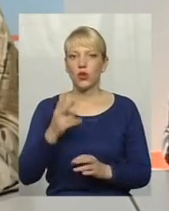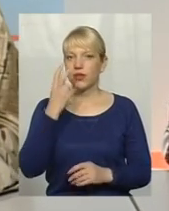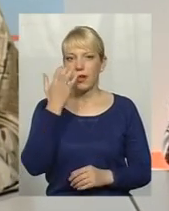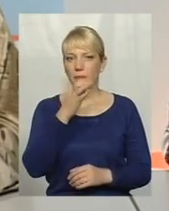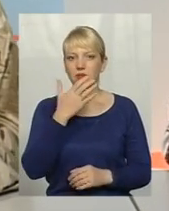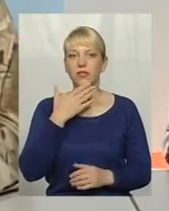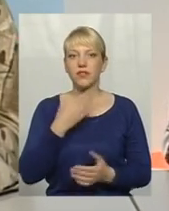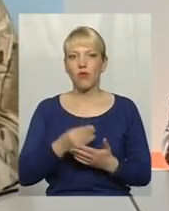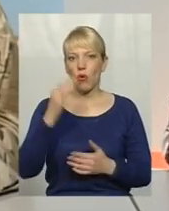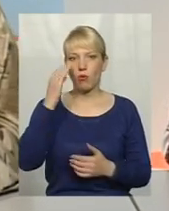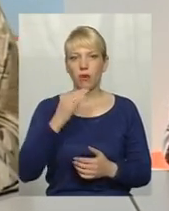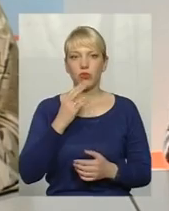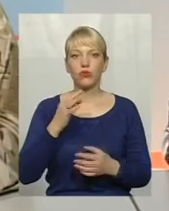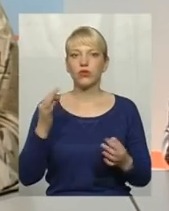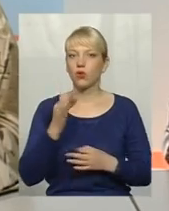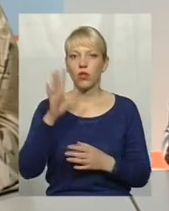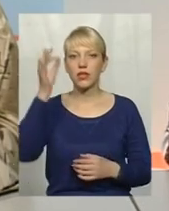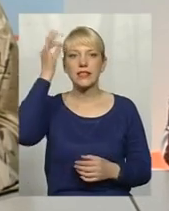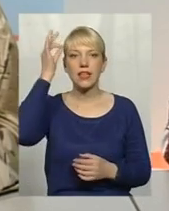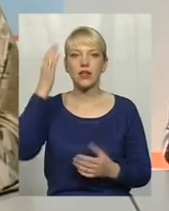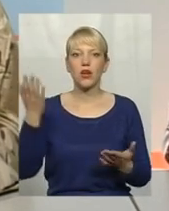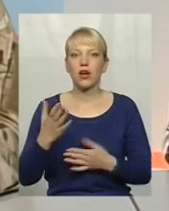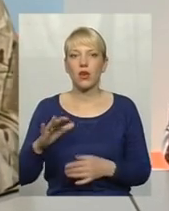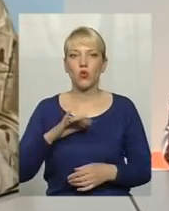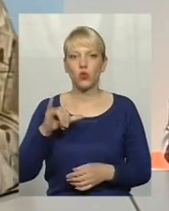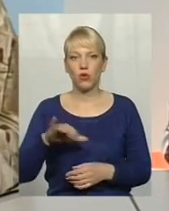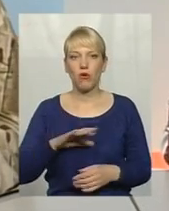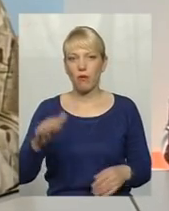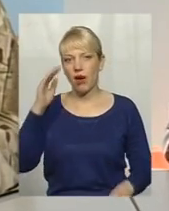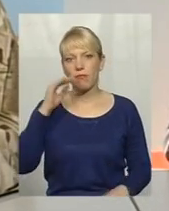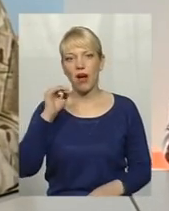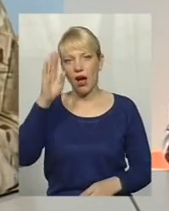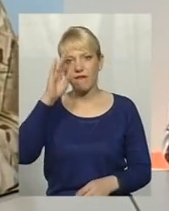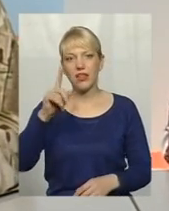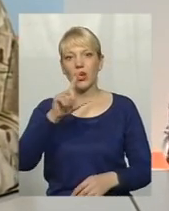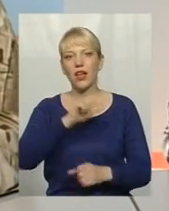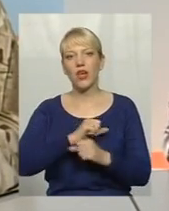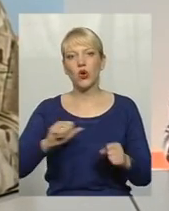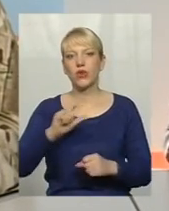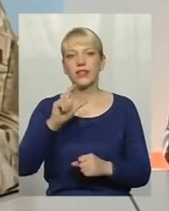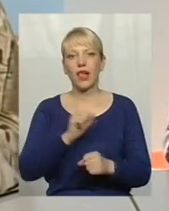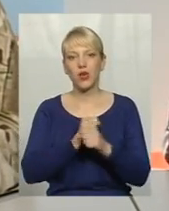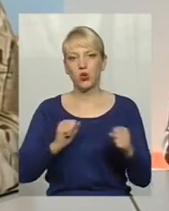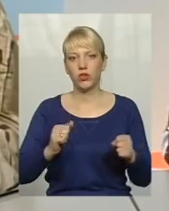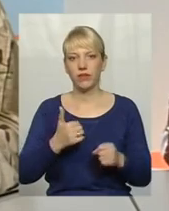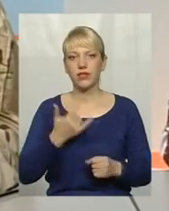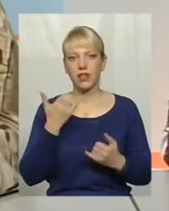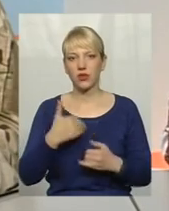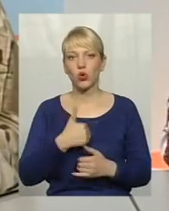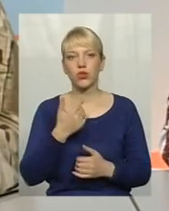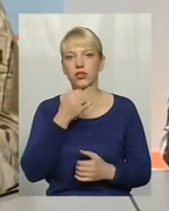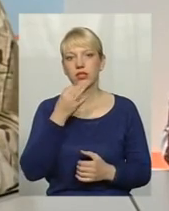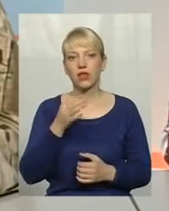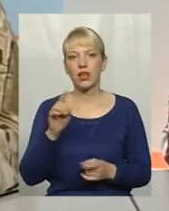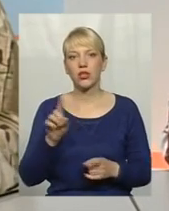не згадає, яким був живий татко. А він герой із героїв. І ось зараз хочеться сказати, що